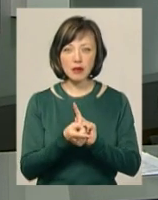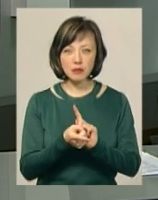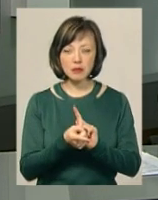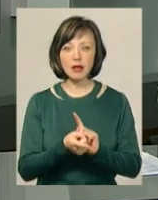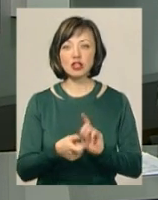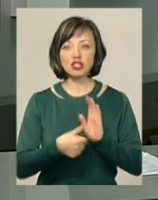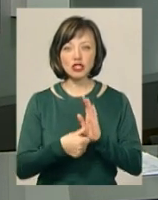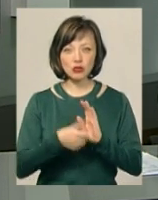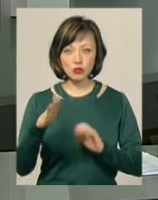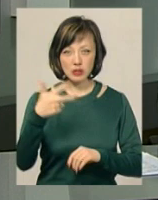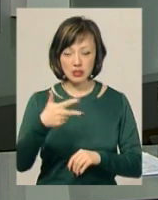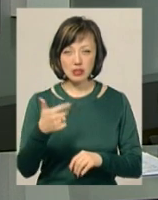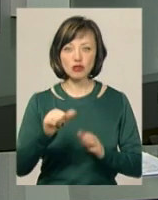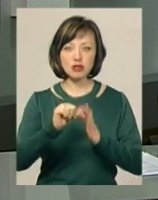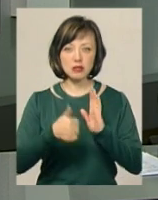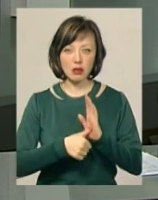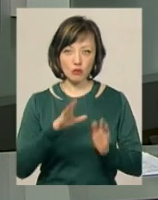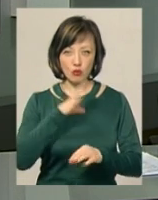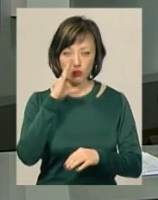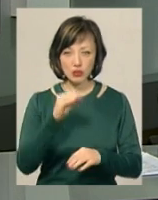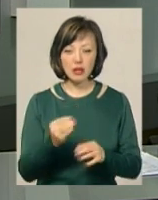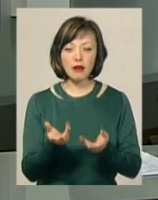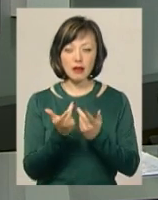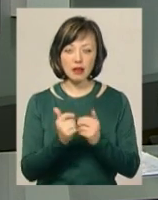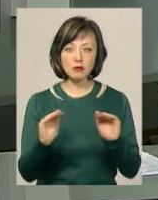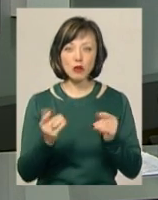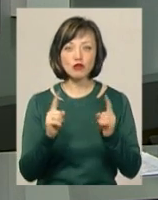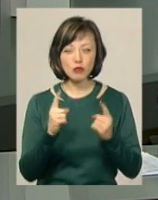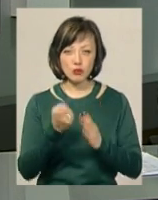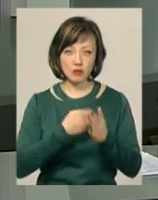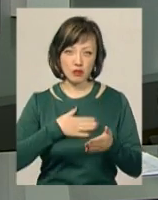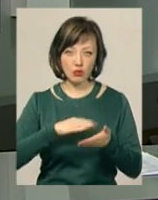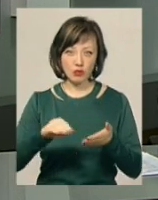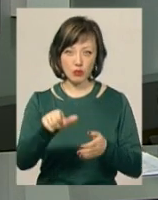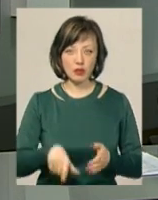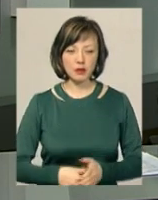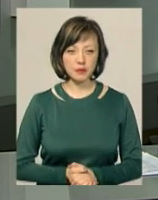машин. Зараз їх кількість зменшилася. Чому? Дізнавалася Дарина Дениценко.